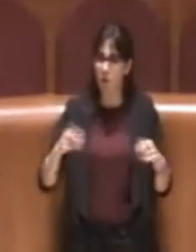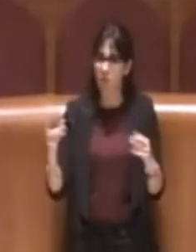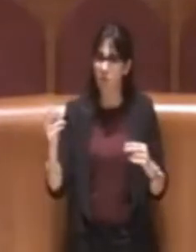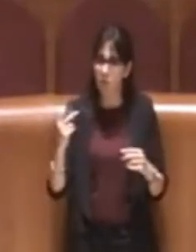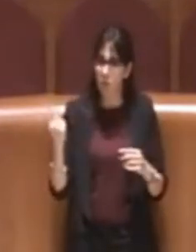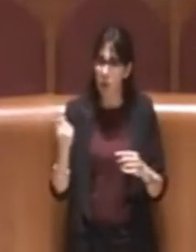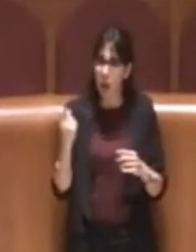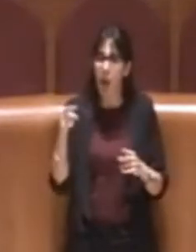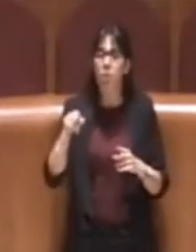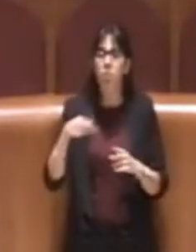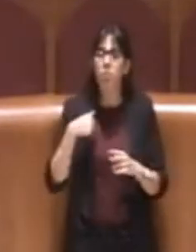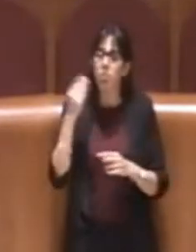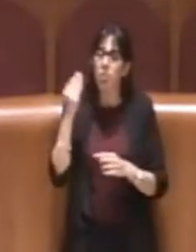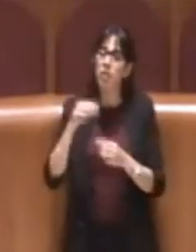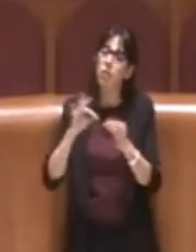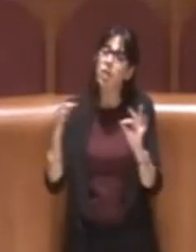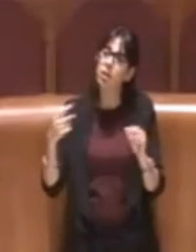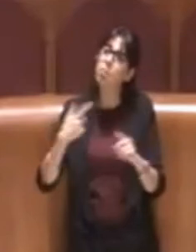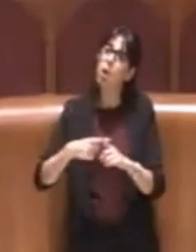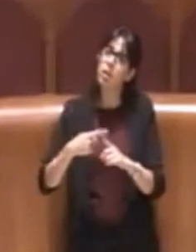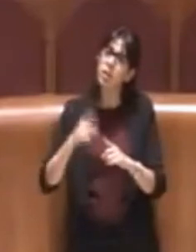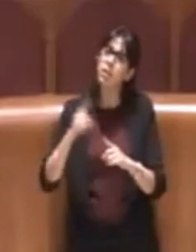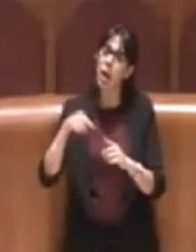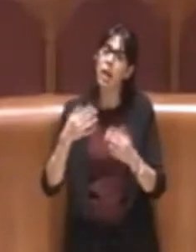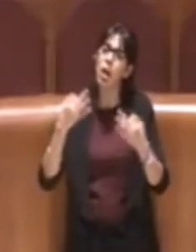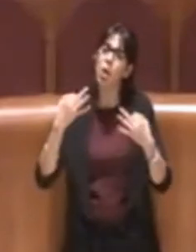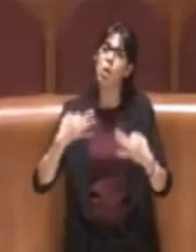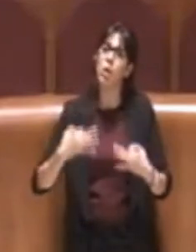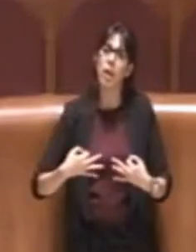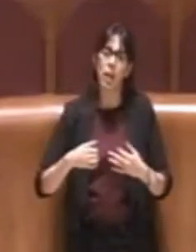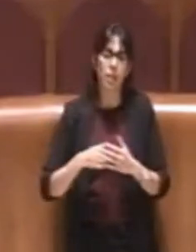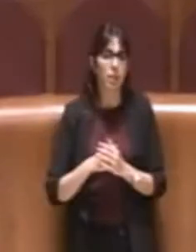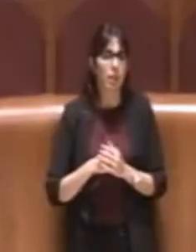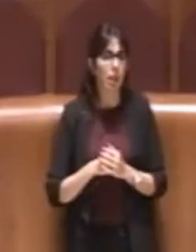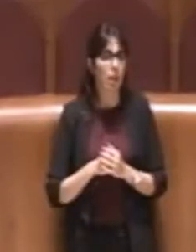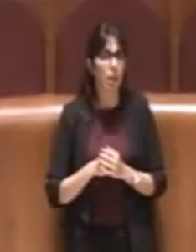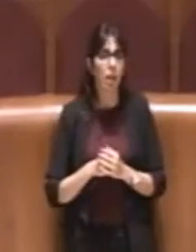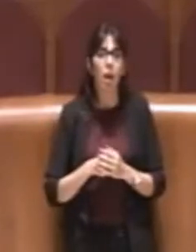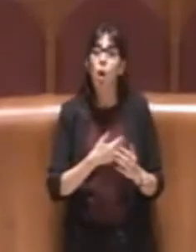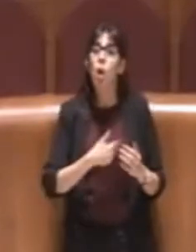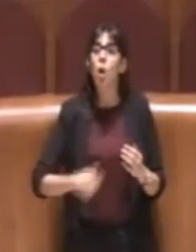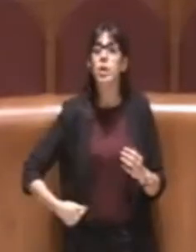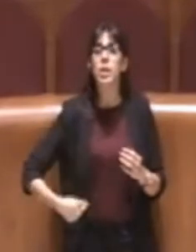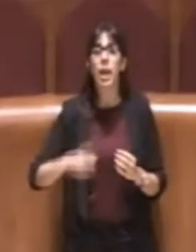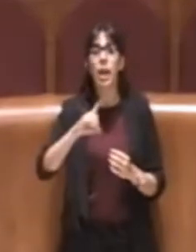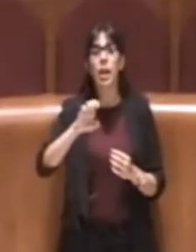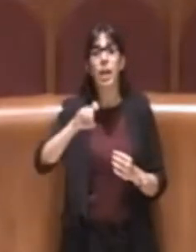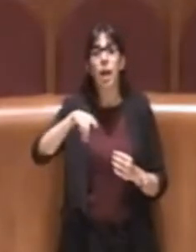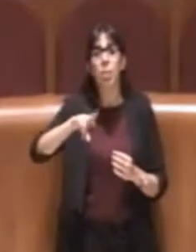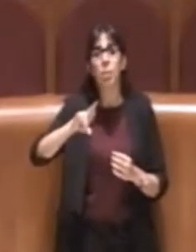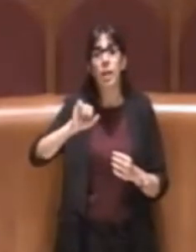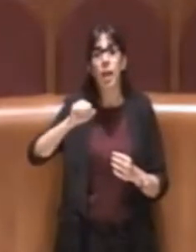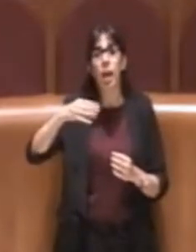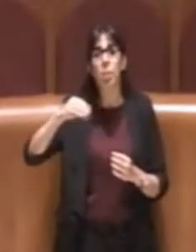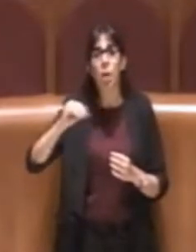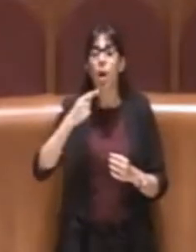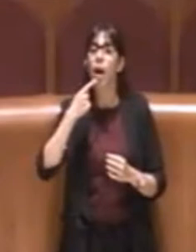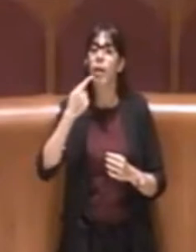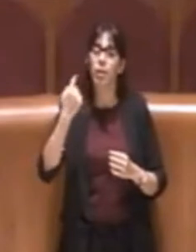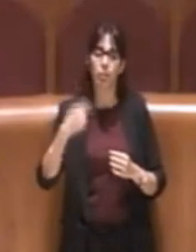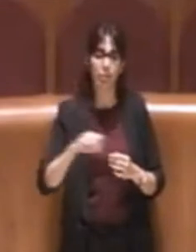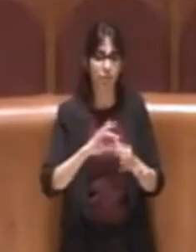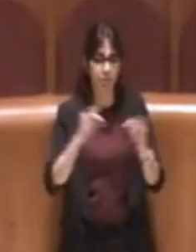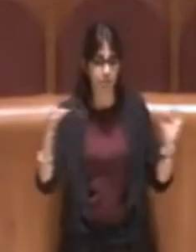tutto sommato assolutamente corretta. Il Consigliere De Priamo ha detto questo, Roma si può governare